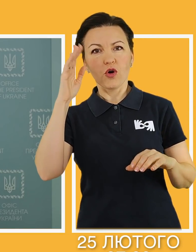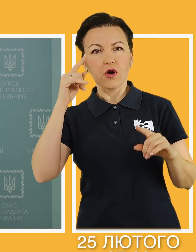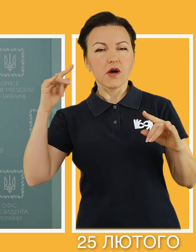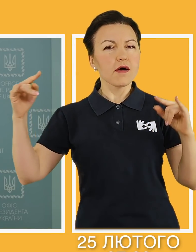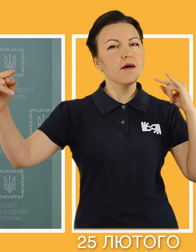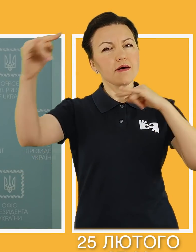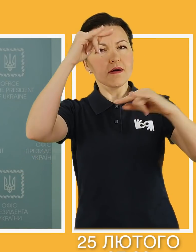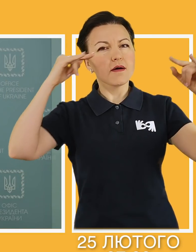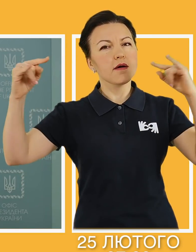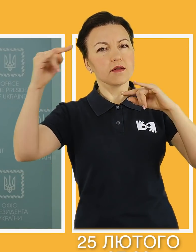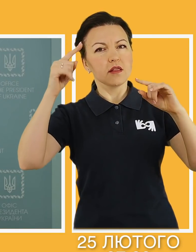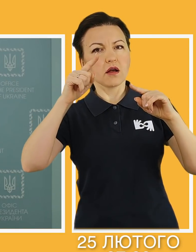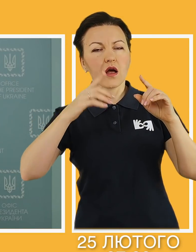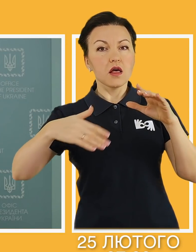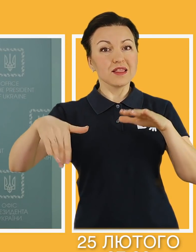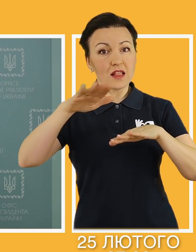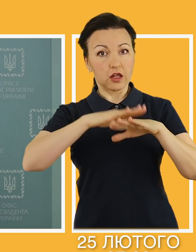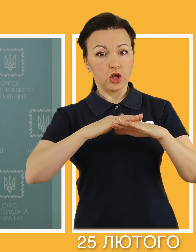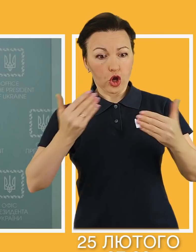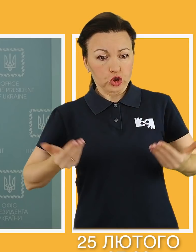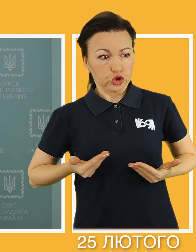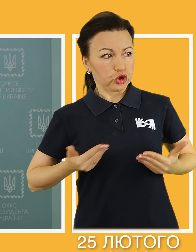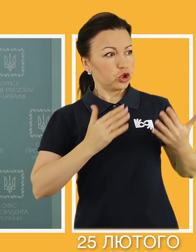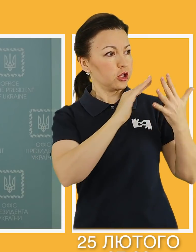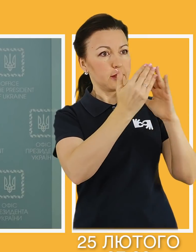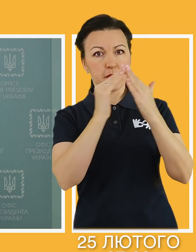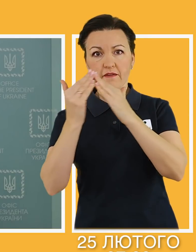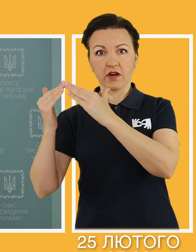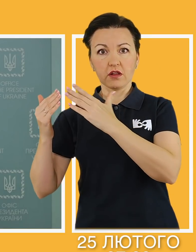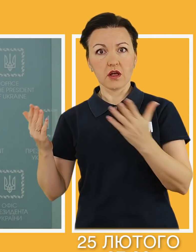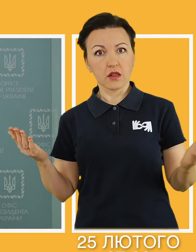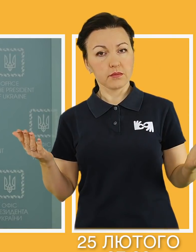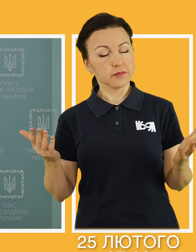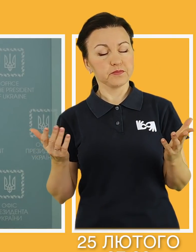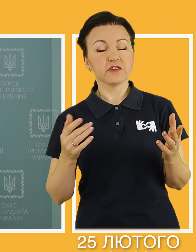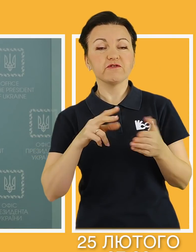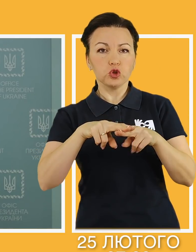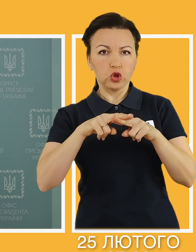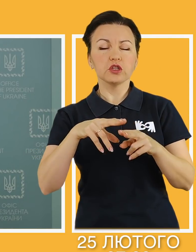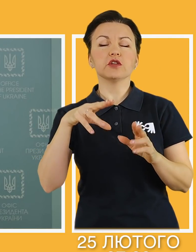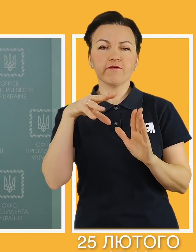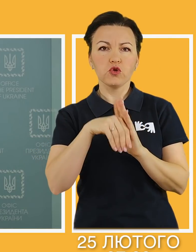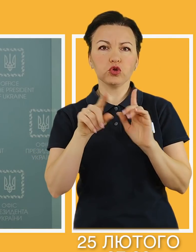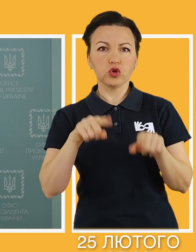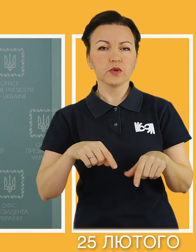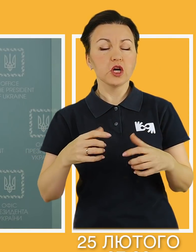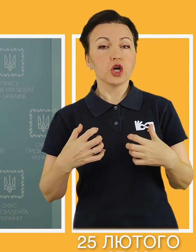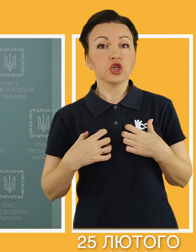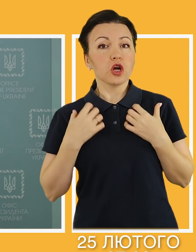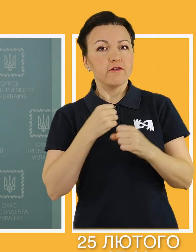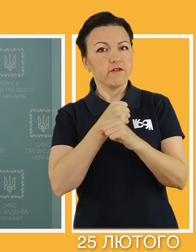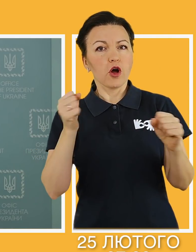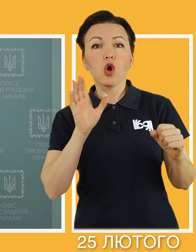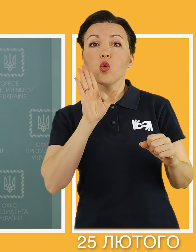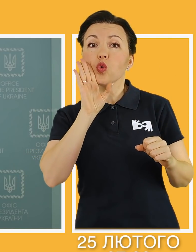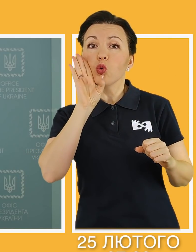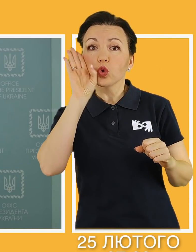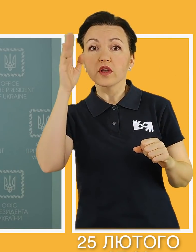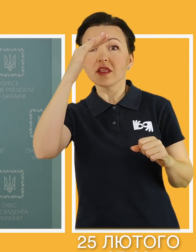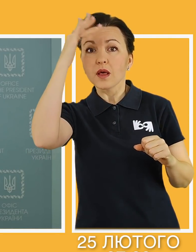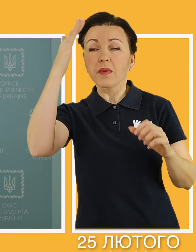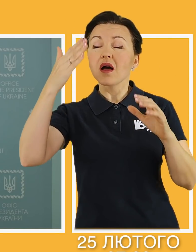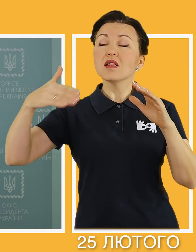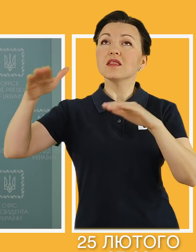над жилими кварталами, і в тому числі в столиці. Жахливі вибухи у вравнішньому небі,